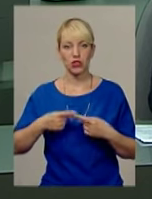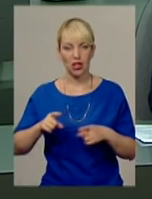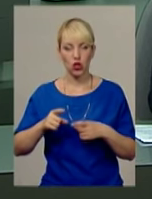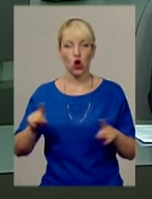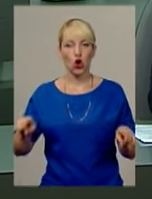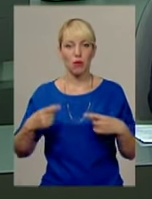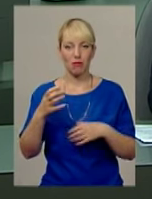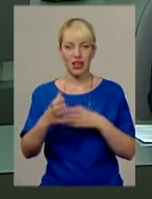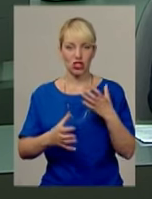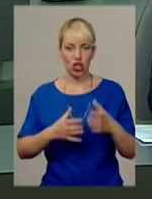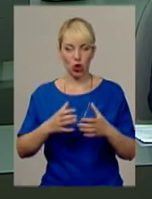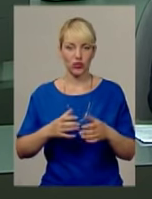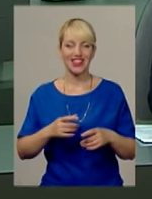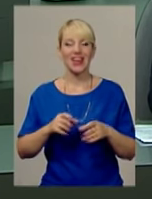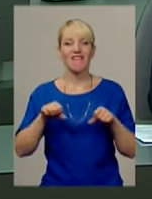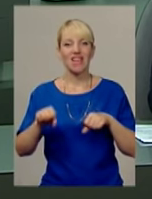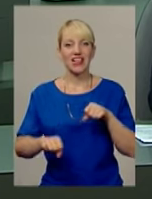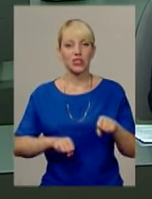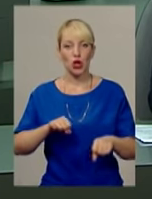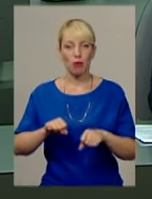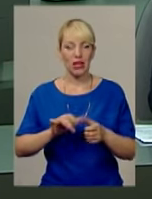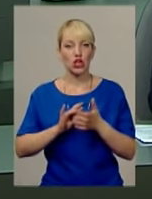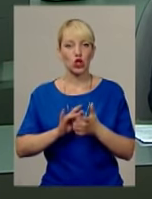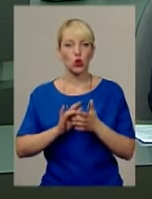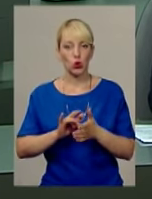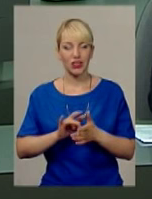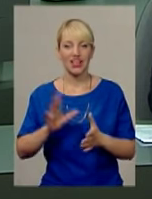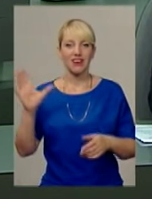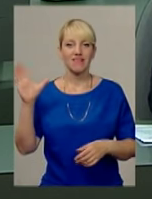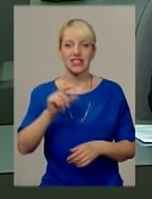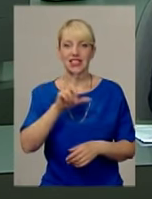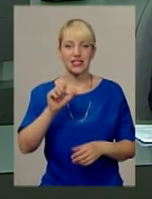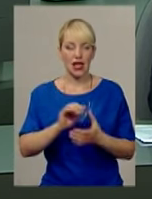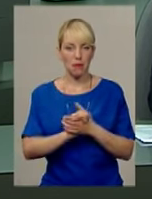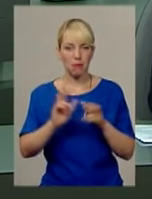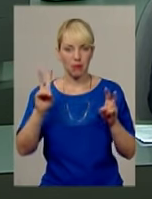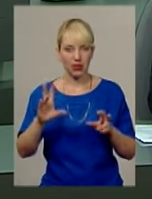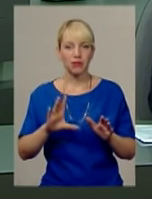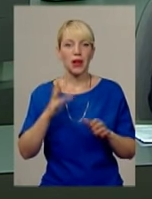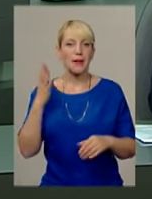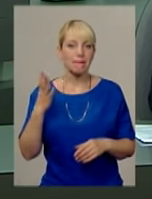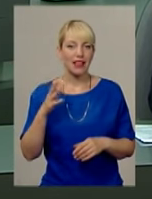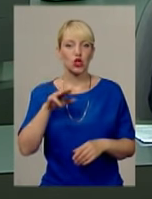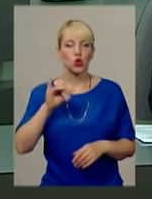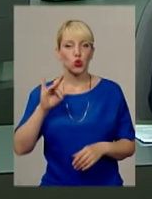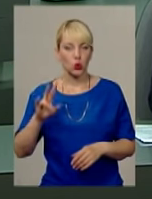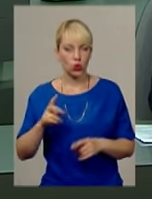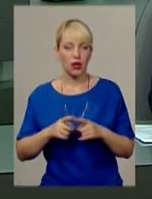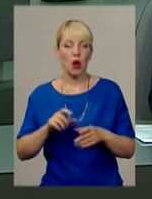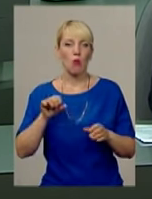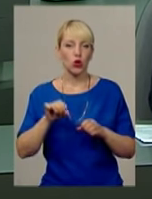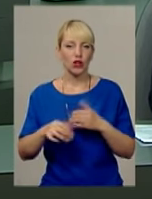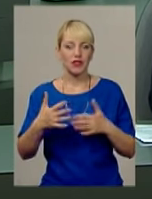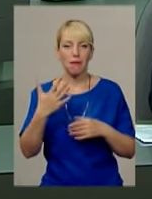міжнародний велосипедний маршрут «Всі за мир». У рамках свого п'ятого велотуру грузинський турист подолав уже понад тисячу